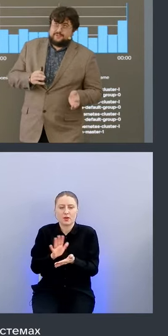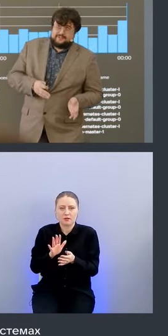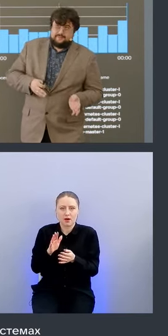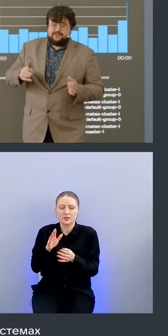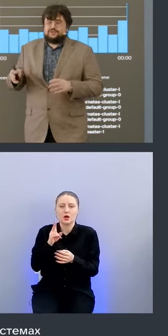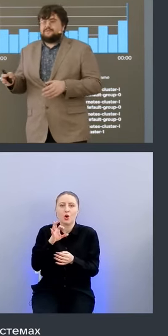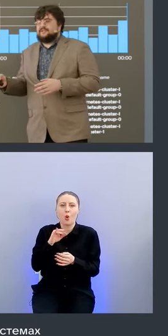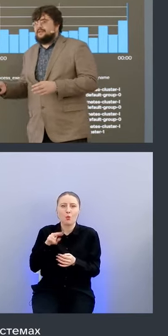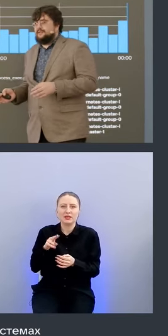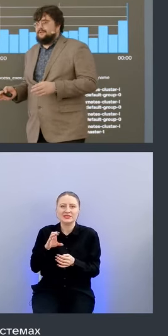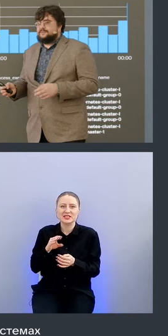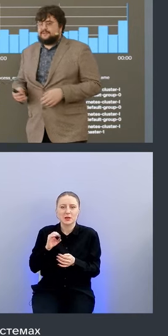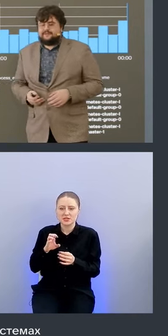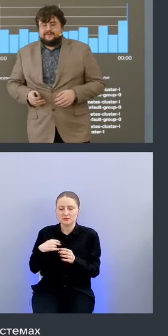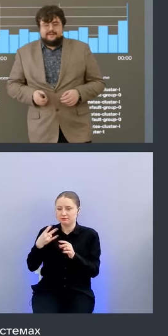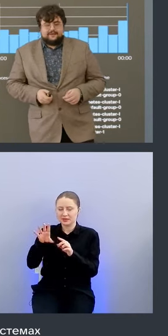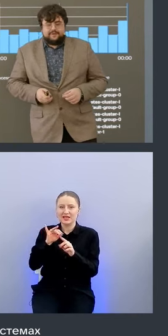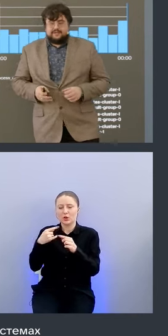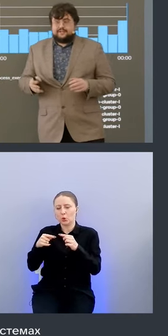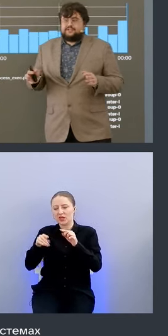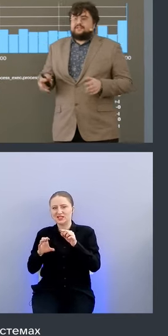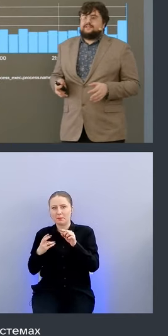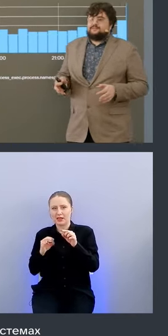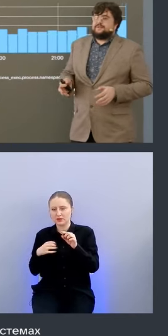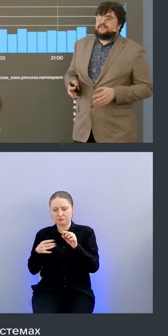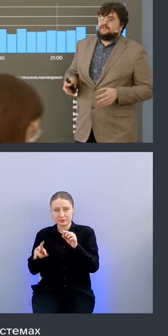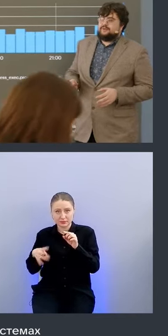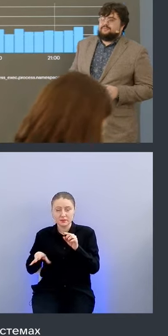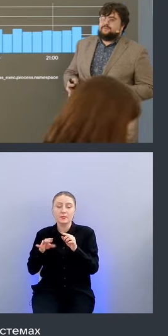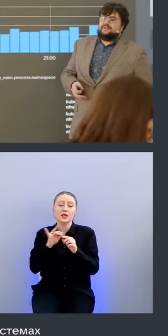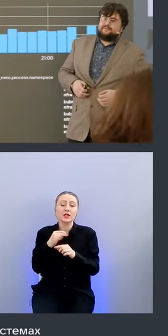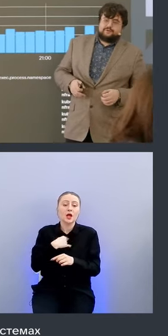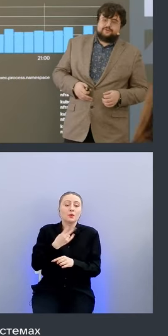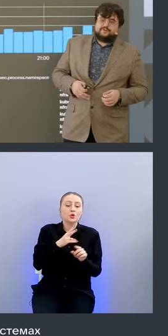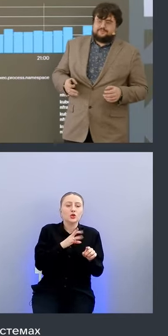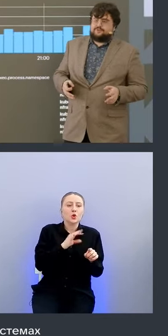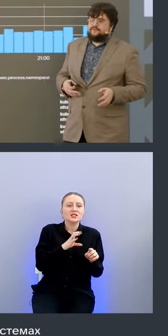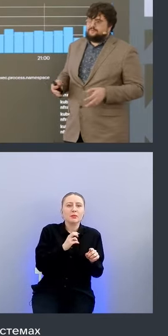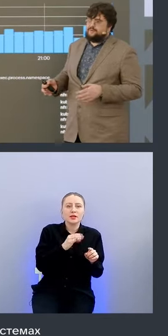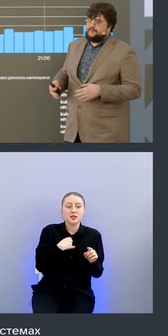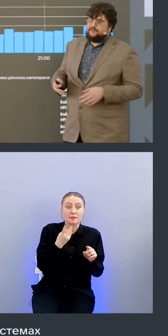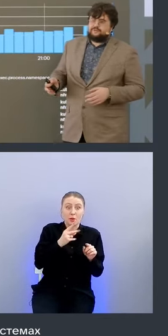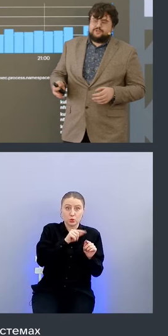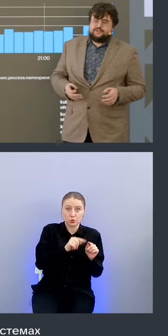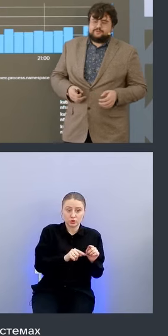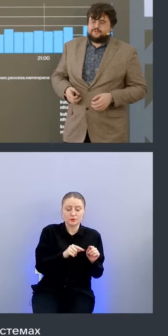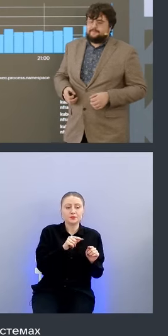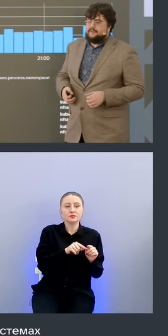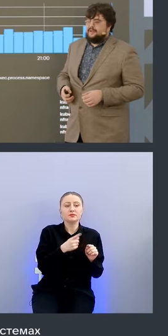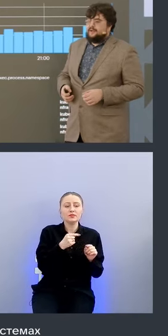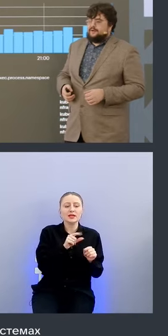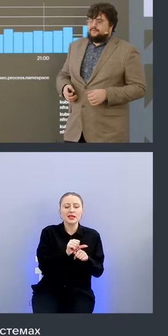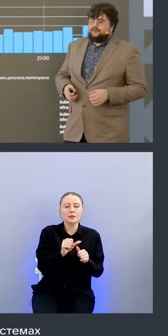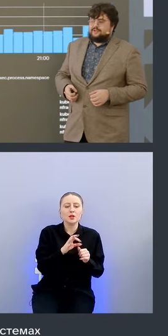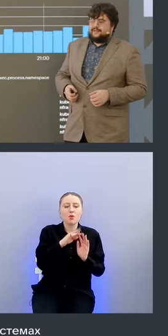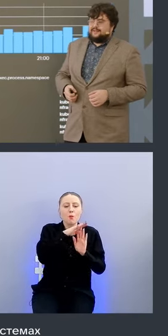куб систем и еще там таких номер спейсов мы ограничили тенем спейсы которые нам необходимы в которых у нас там условное про продовое окружение кружится